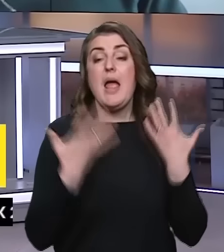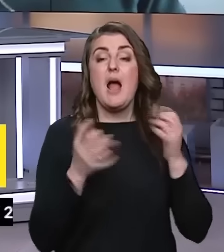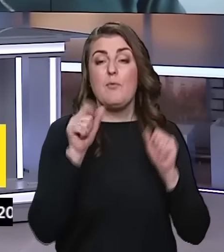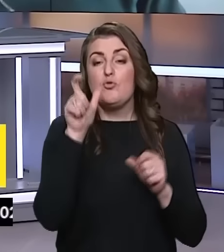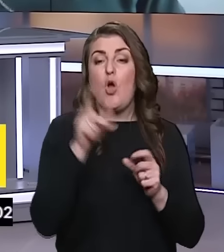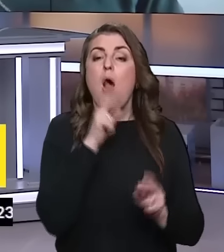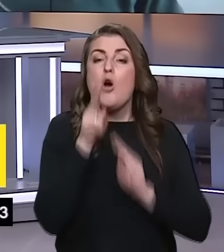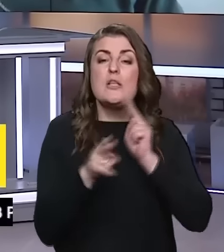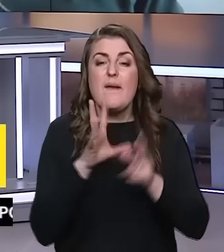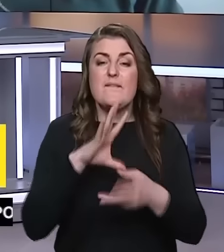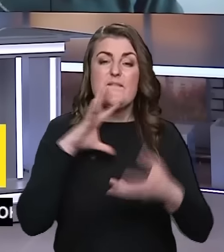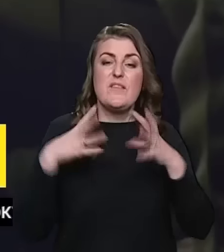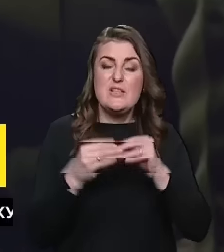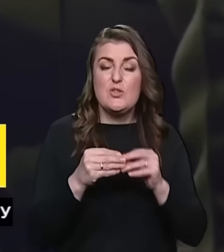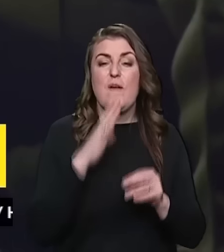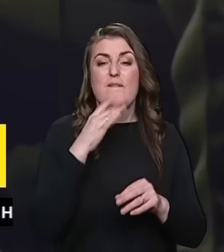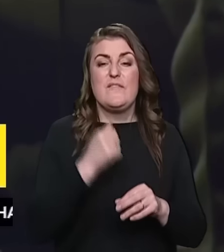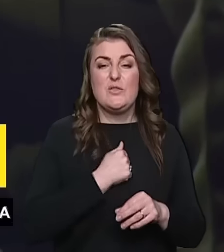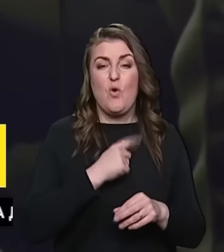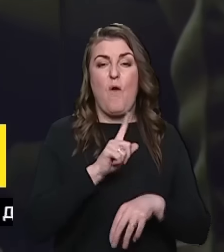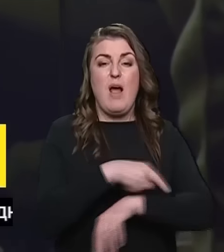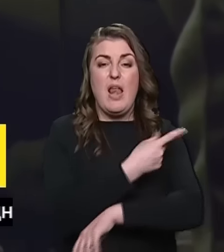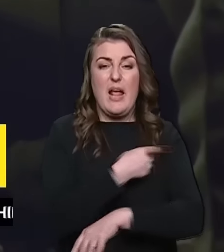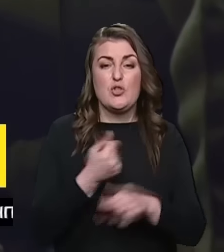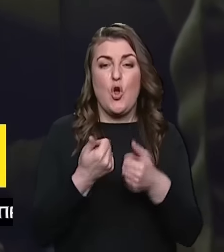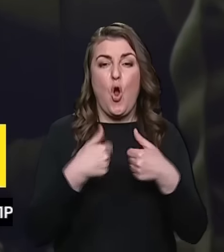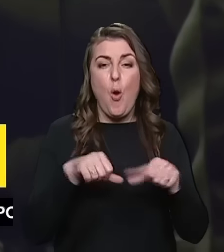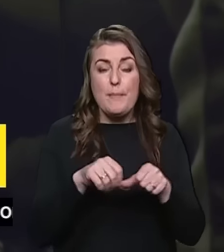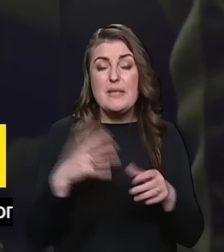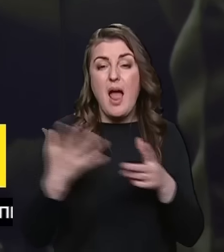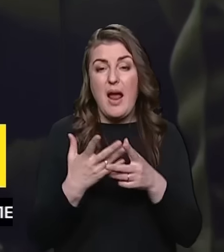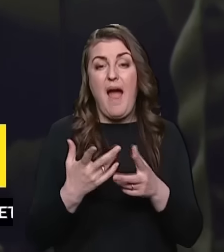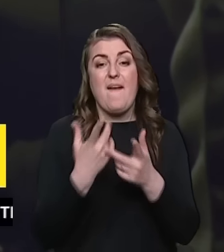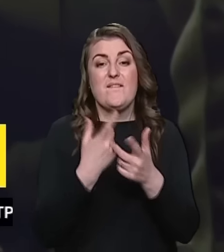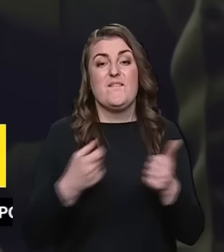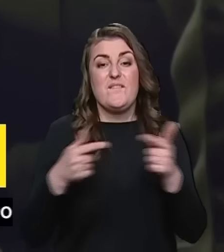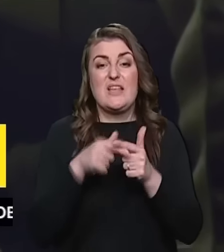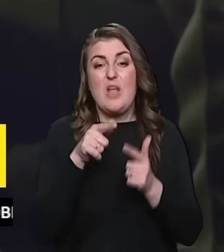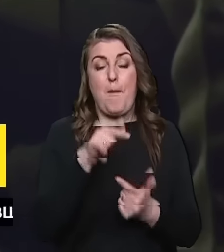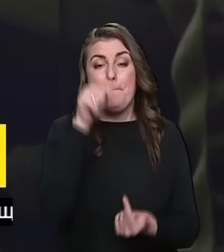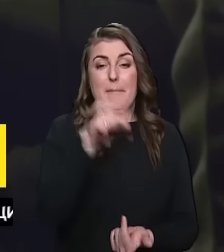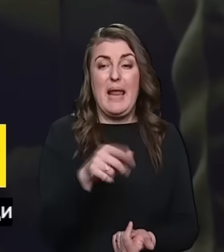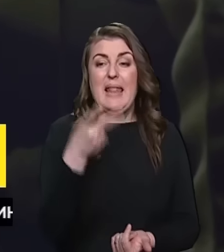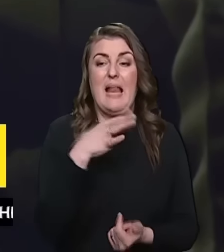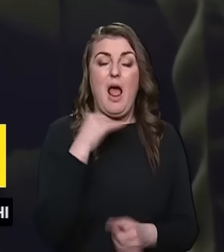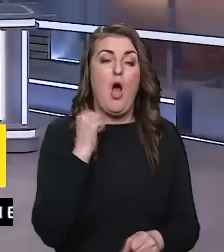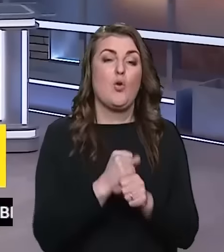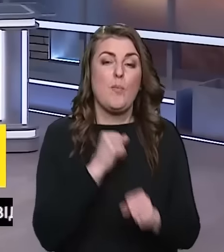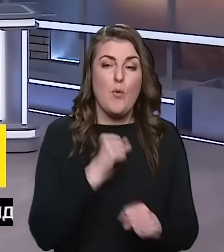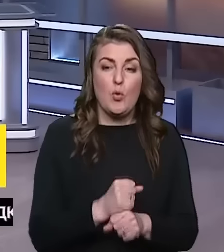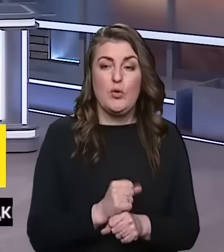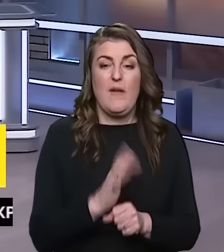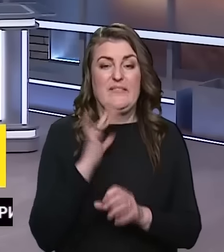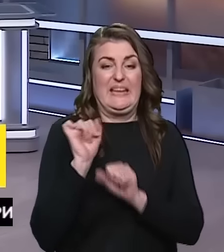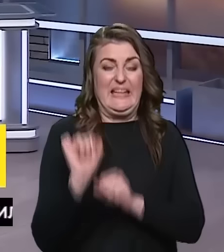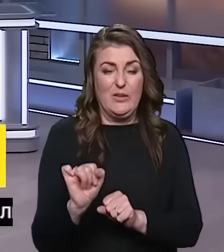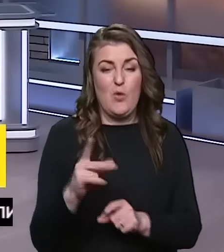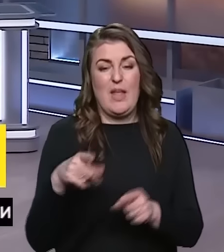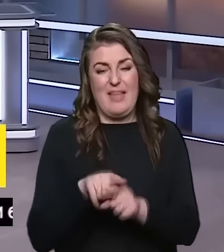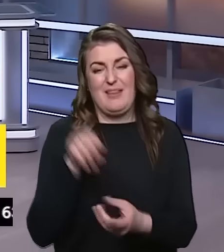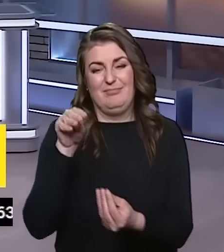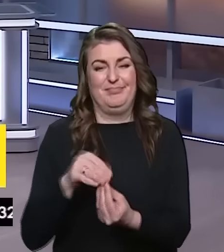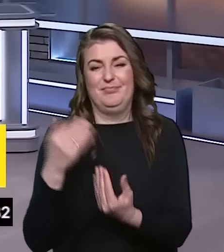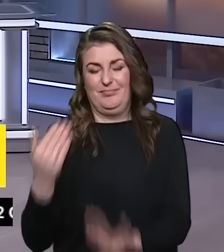людина оскаржити висновок військово-лікарської комісії, яка визнала його придатним, наприклад, для роботи в тилу, на